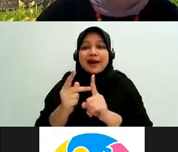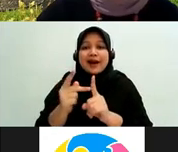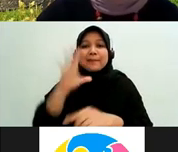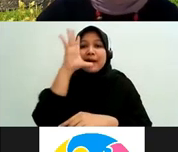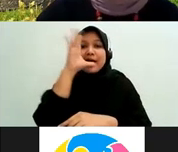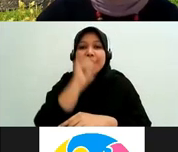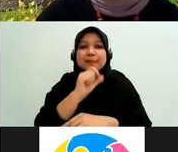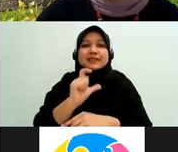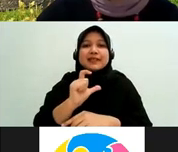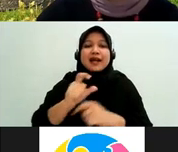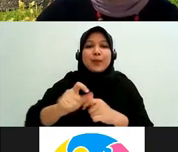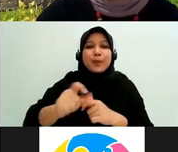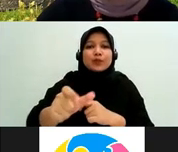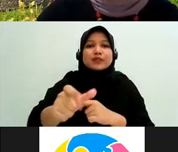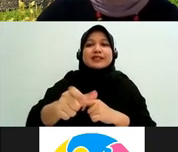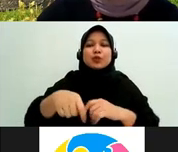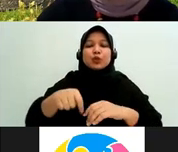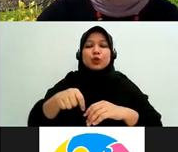terus